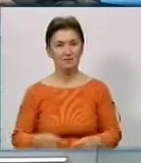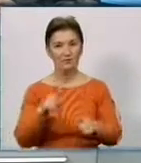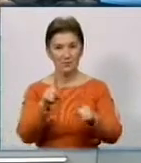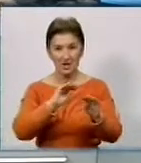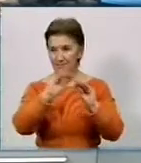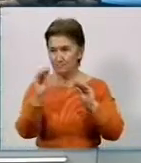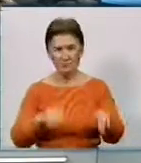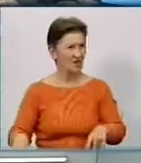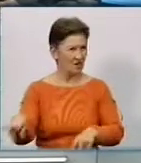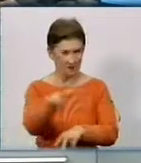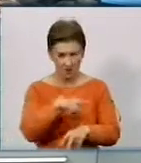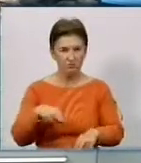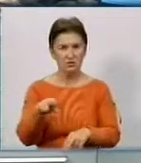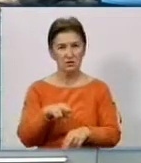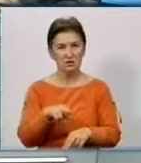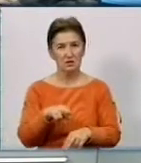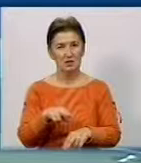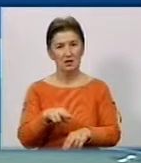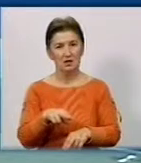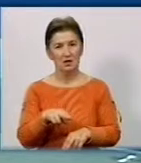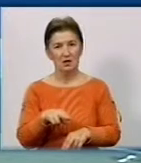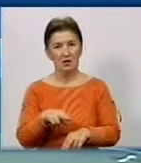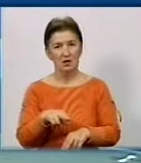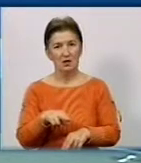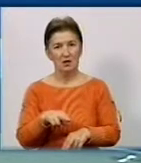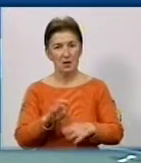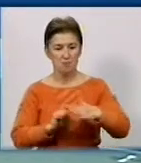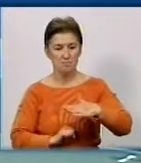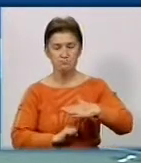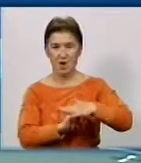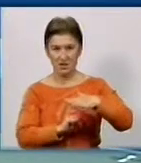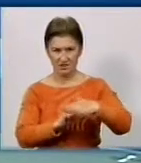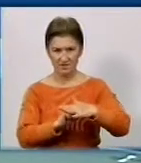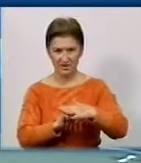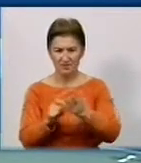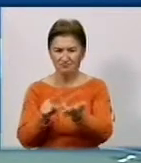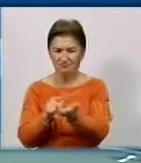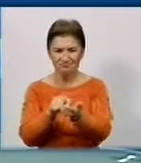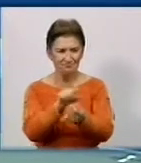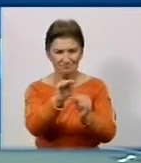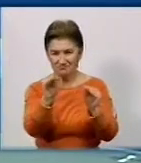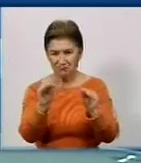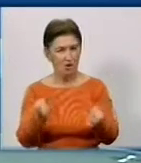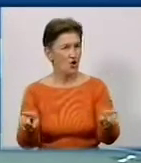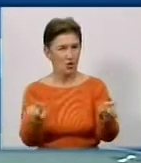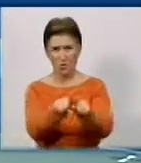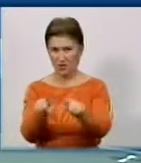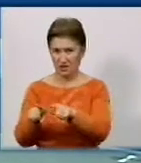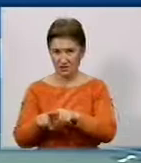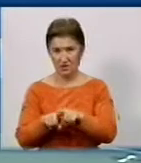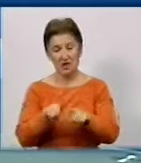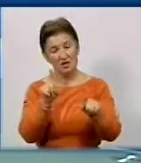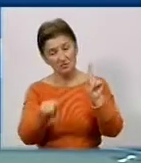всюди однако или зависит от особенностей? Да. Базовый набор везде одинаковый. Единственное, что в ряде центров нет